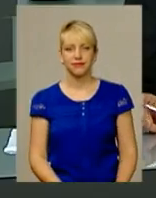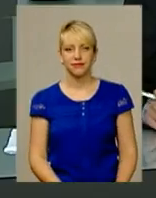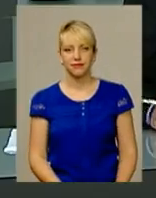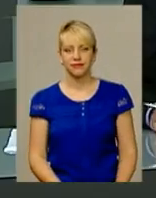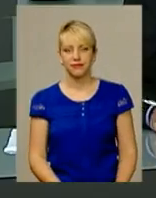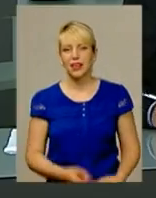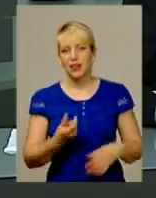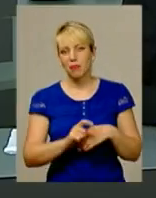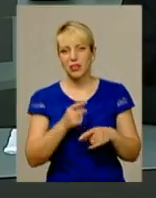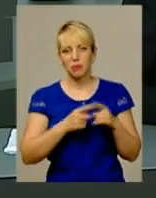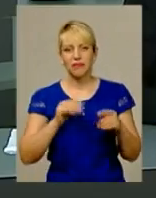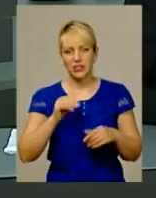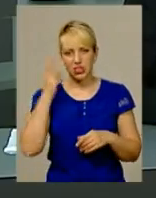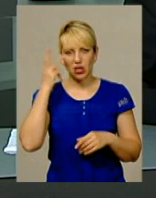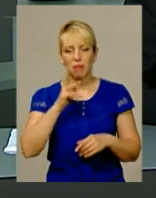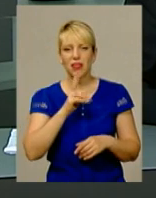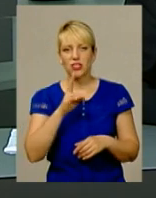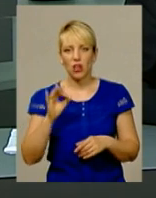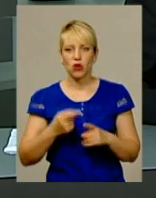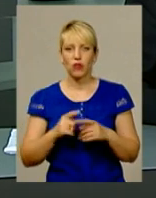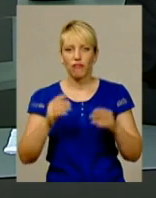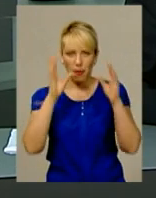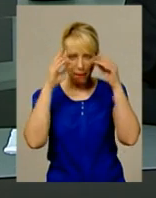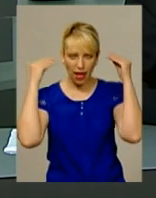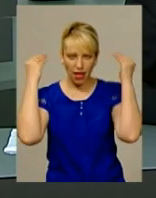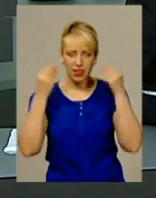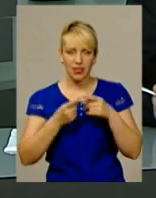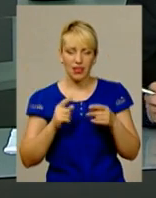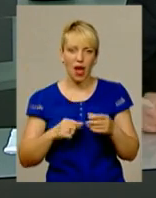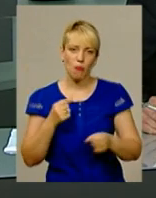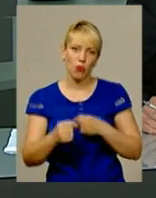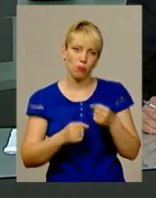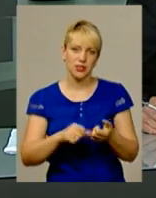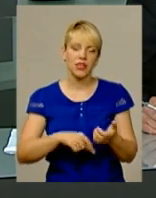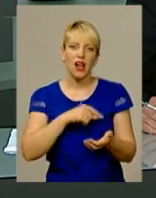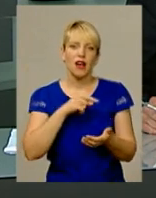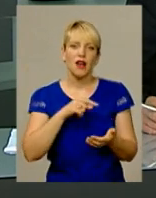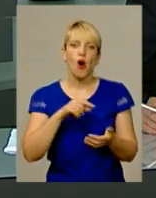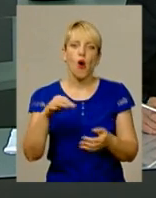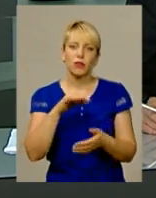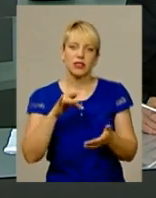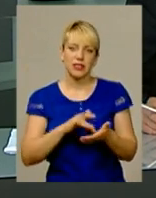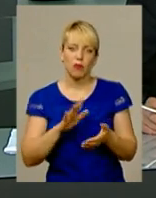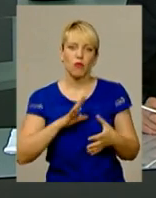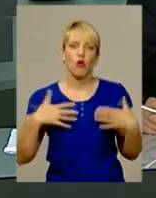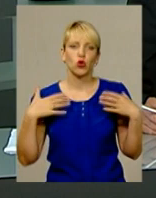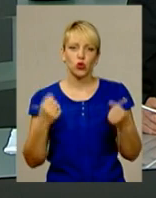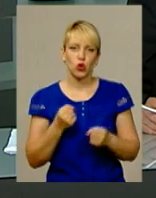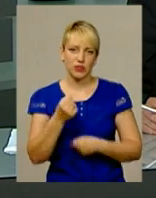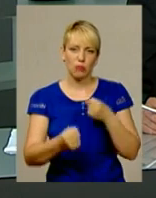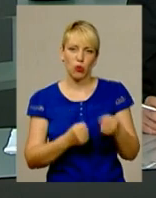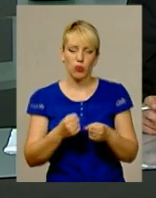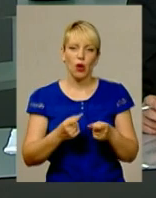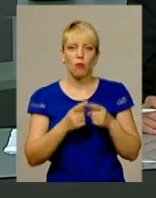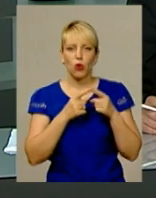Більше півтисячі хмельничан у Панамах пробіглися вулицями обласного центру. У місті відбувся оздоровчий пробіг з нагоди